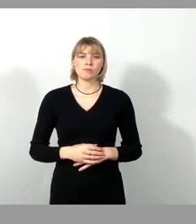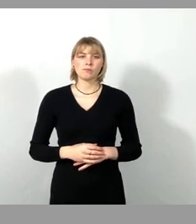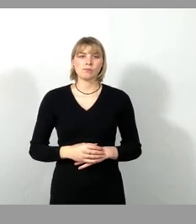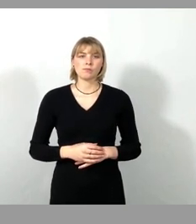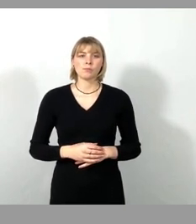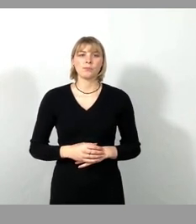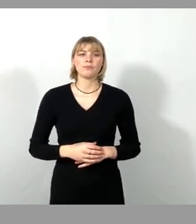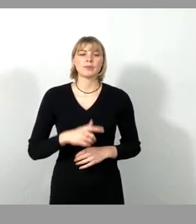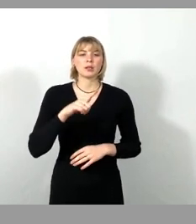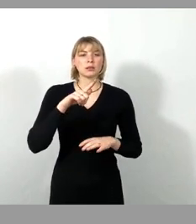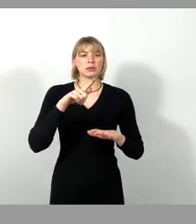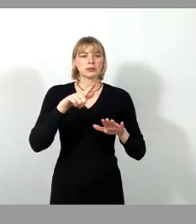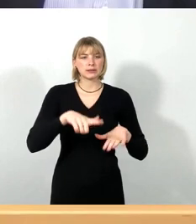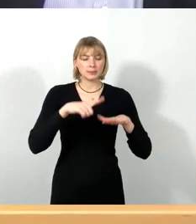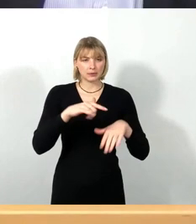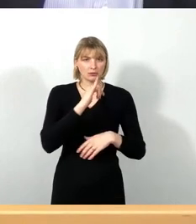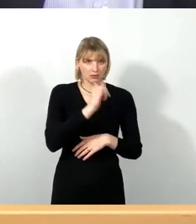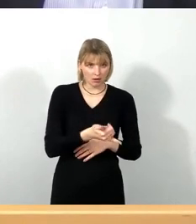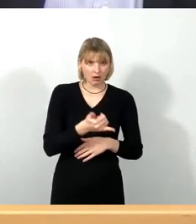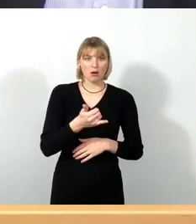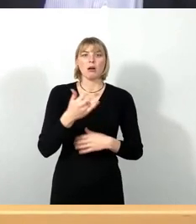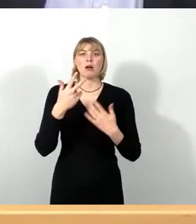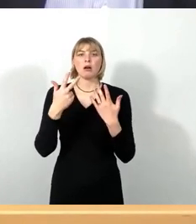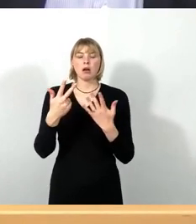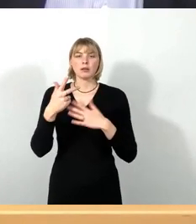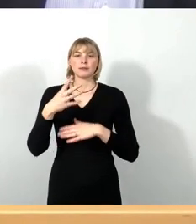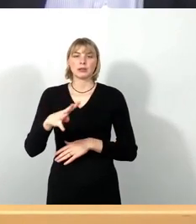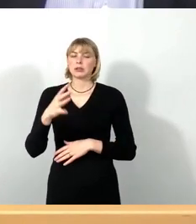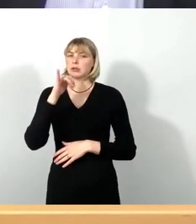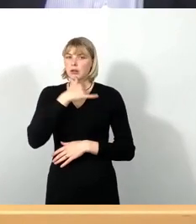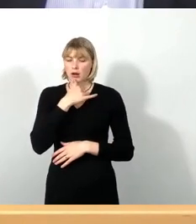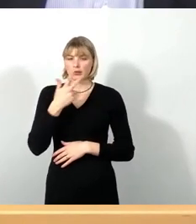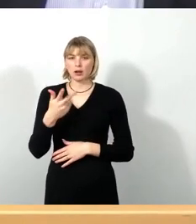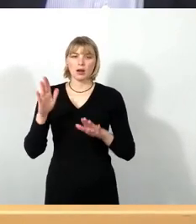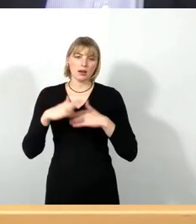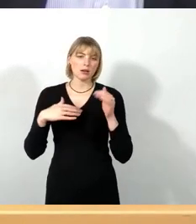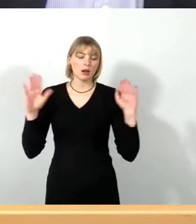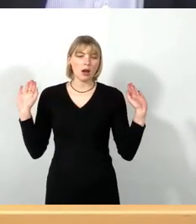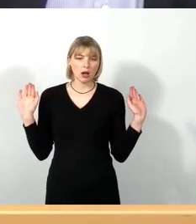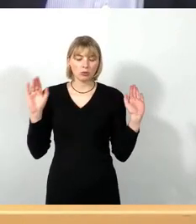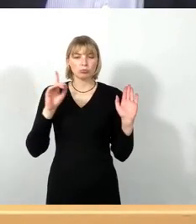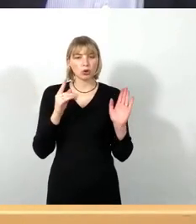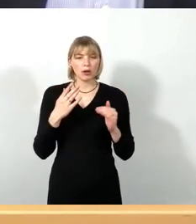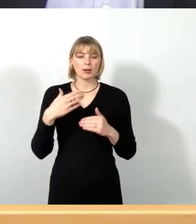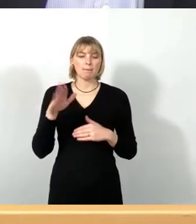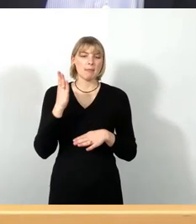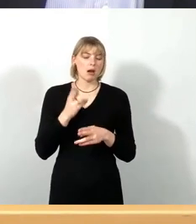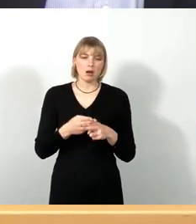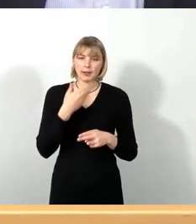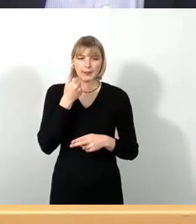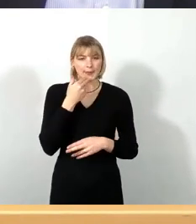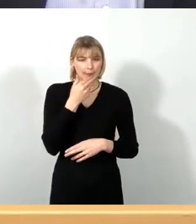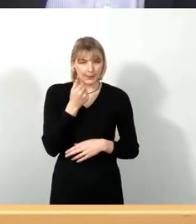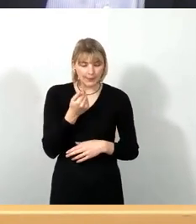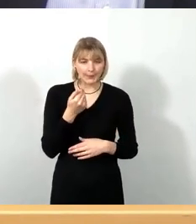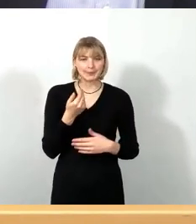Mit 17 Jahren, 48 Nein, drei Enthaltungen, keine Mehrheit gefunden. Und damit stelle ich den